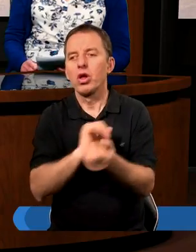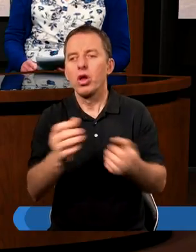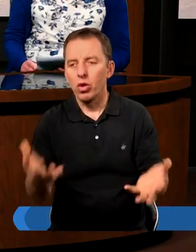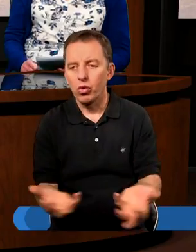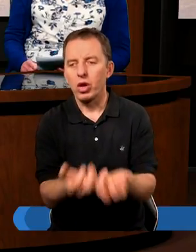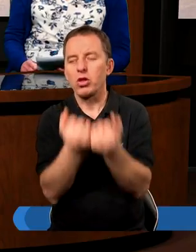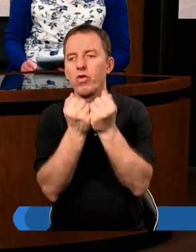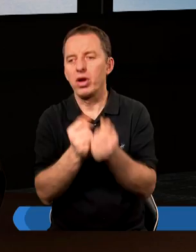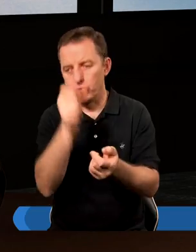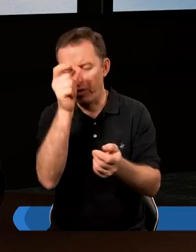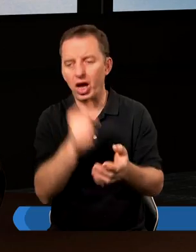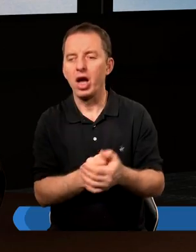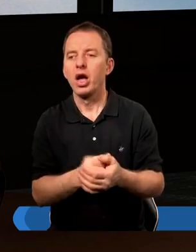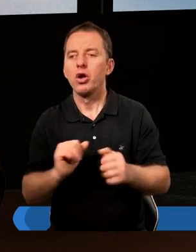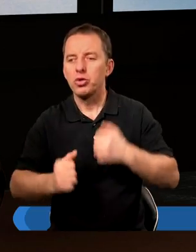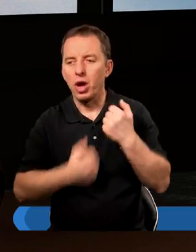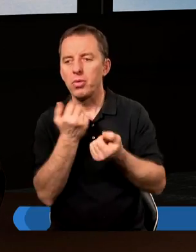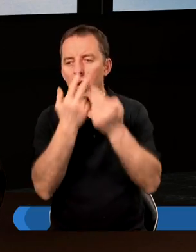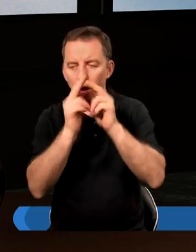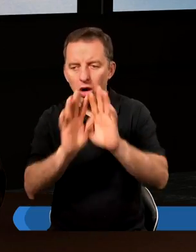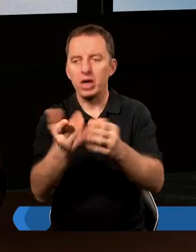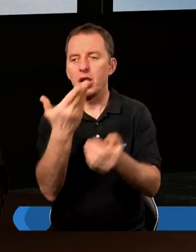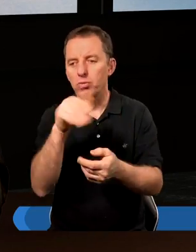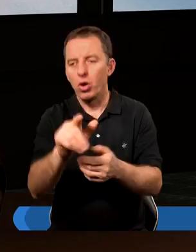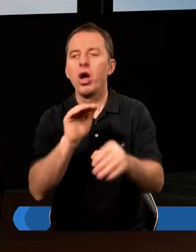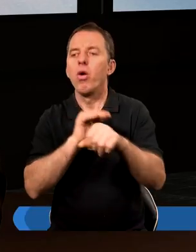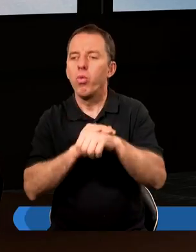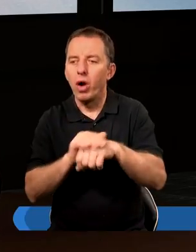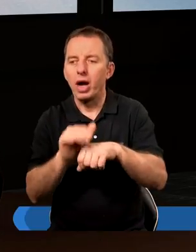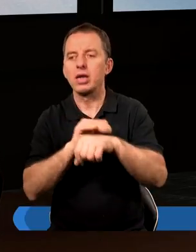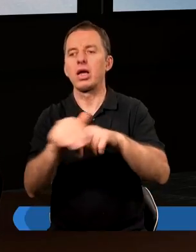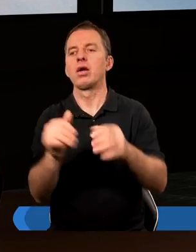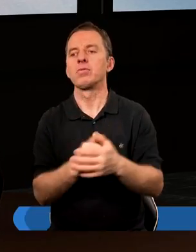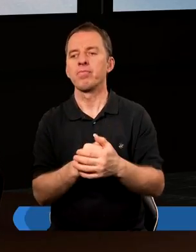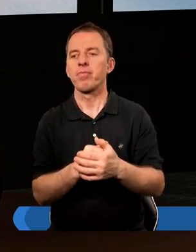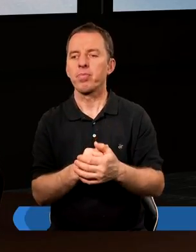człowieka uratować i żeby okazać mu łaskę